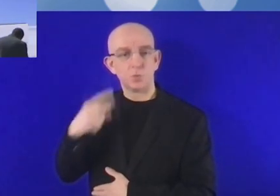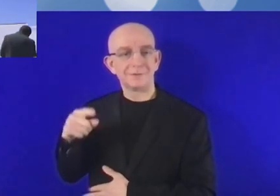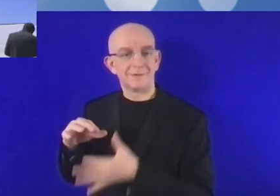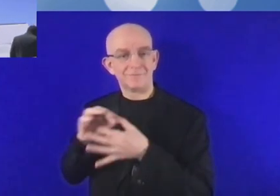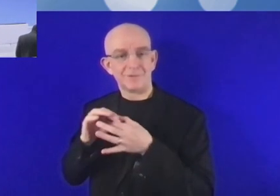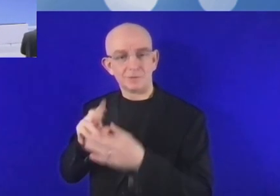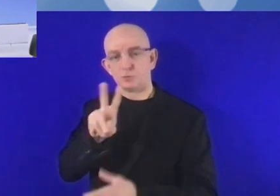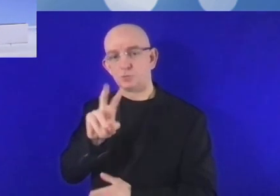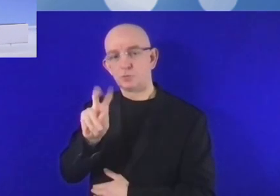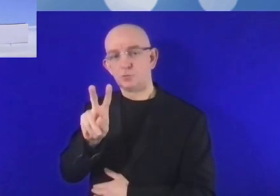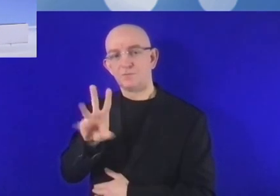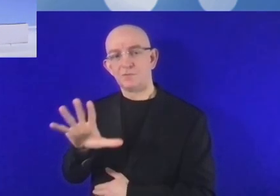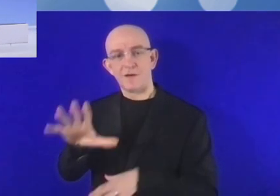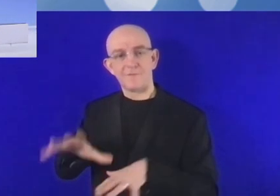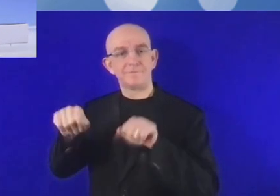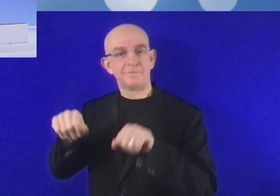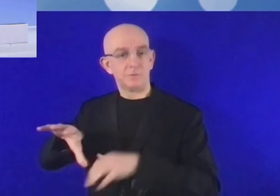en 2025.